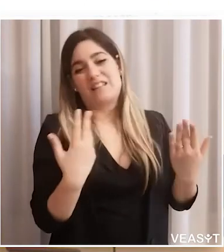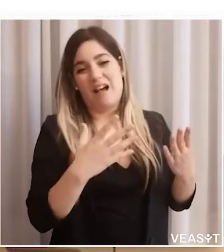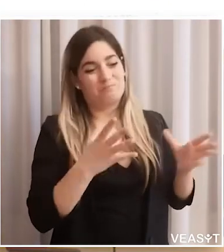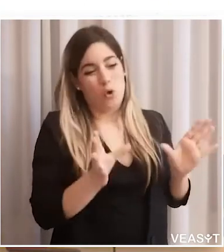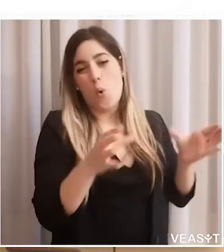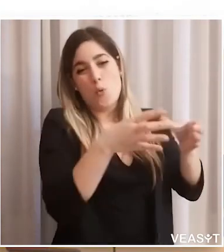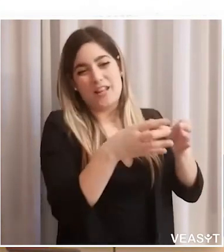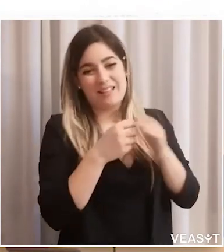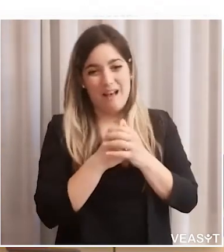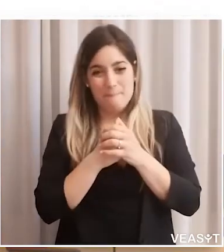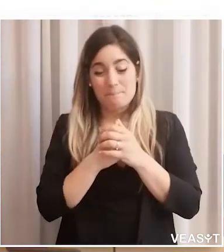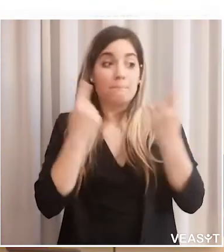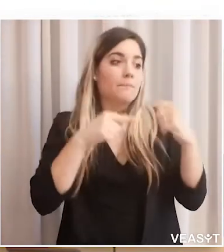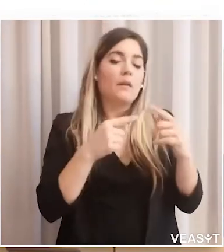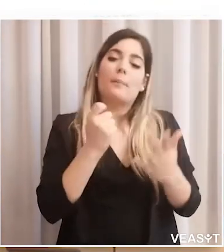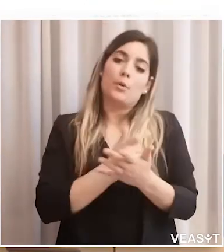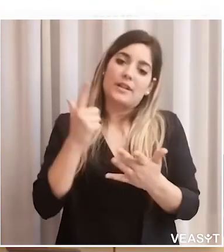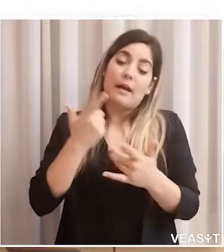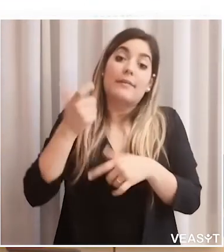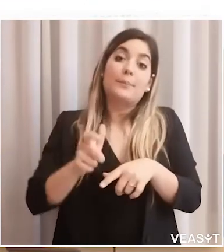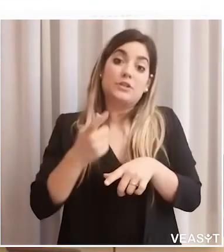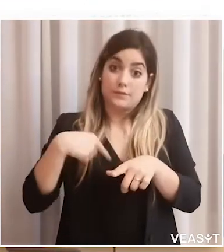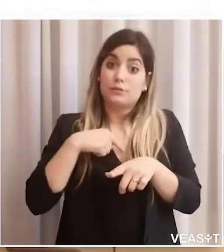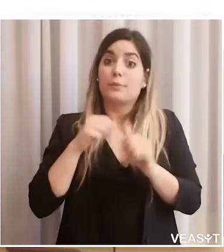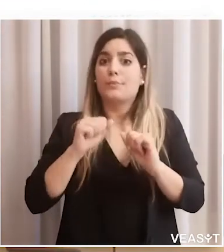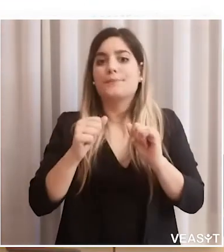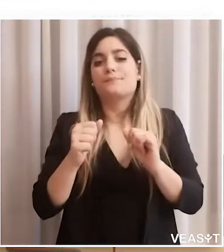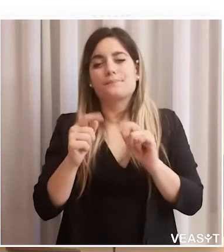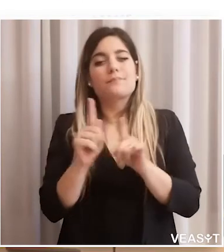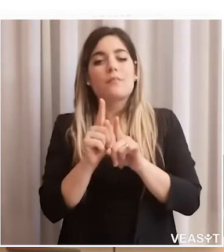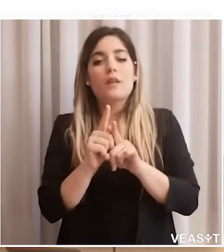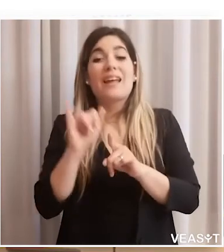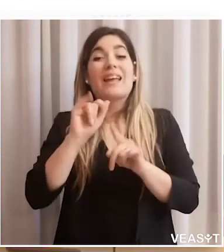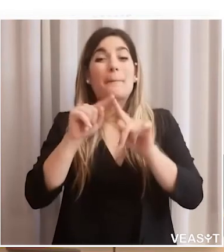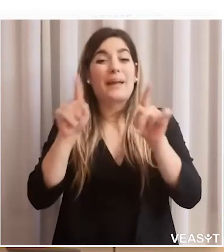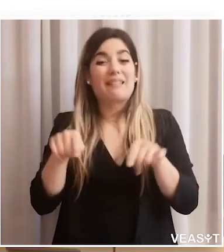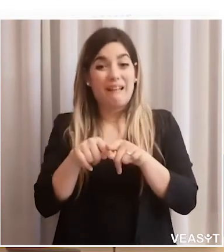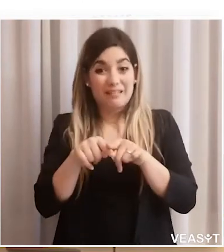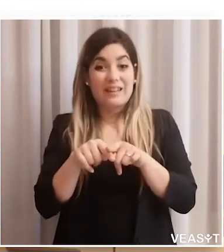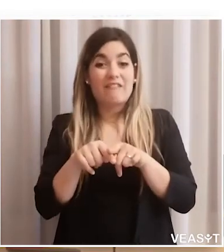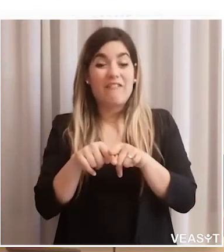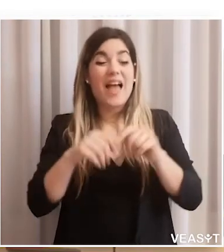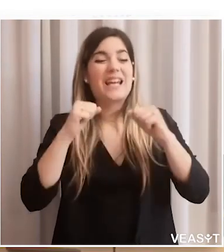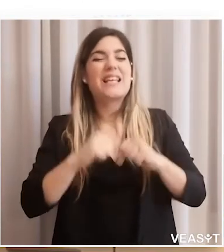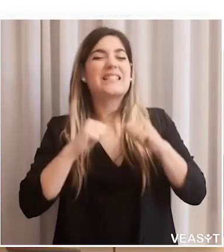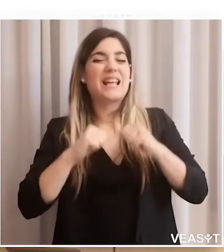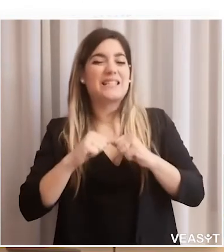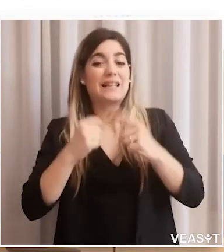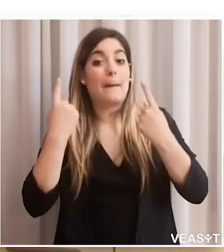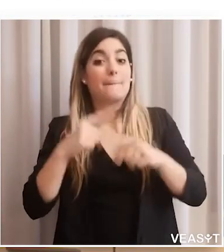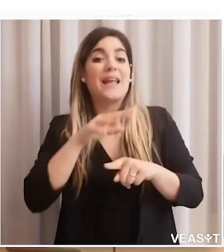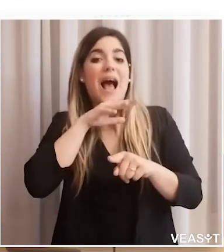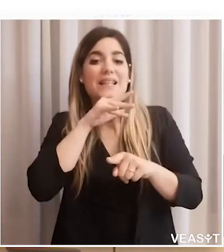far parte della vita comunitaria. Questo è il primo aspetto importante, quindi questo ci permette di